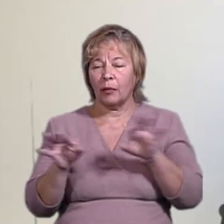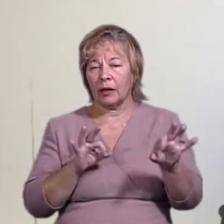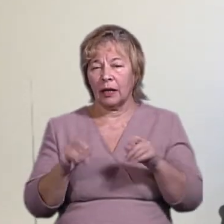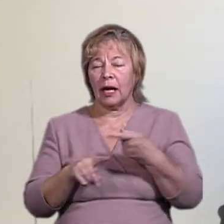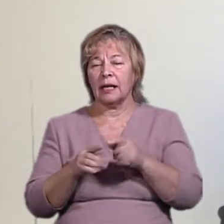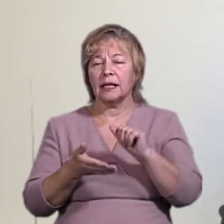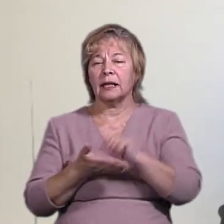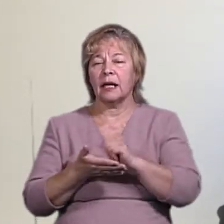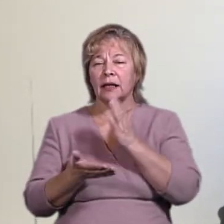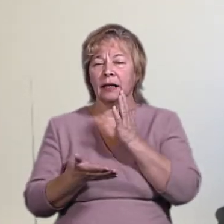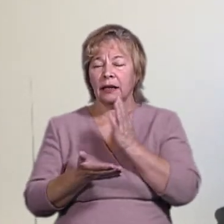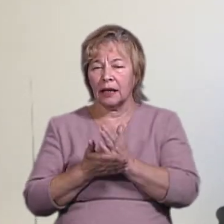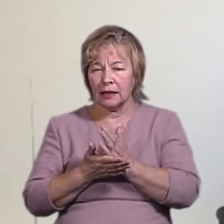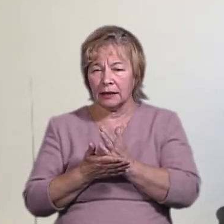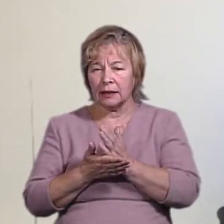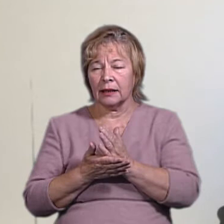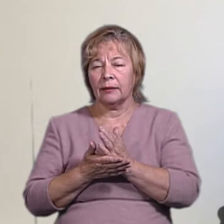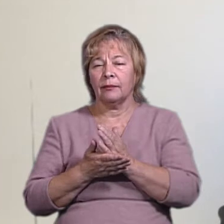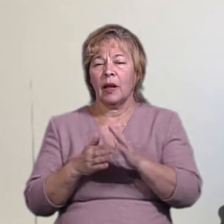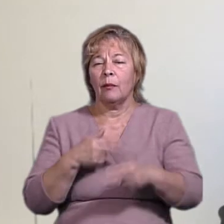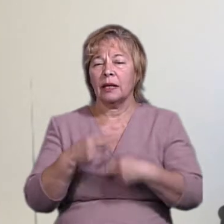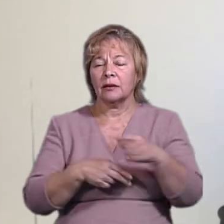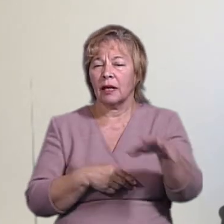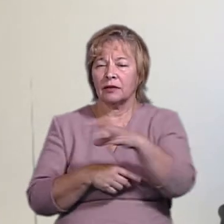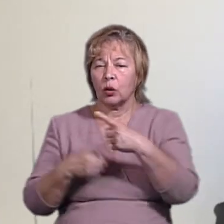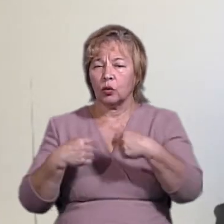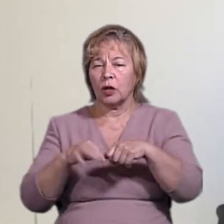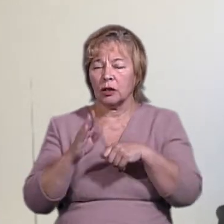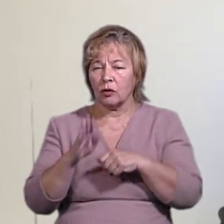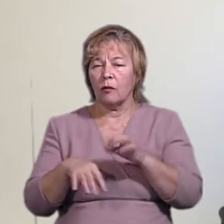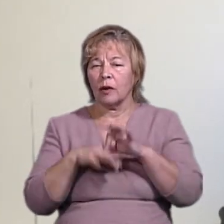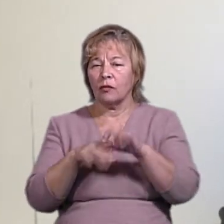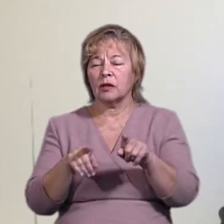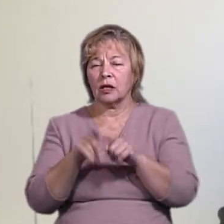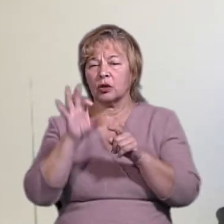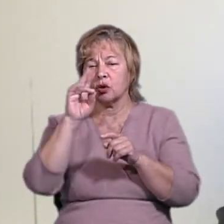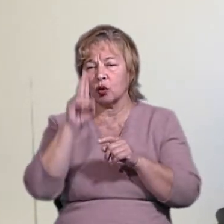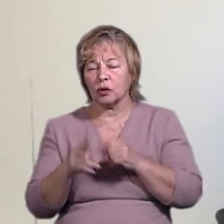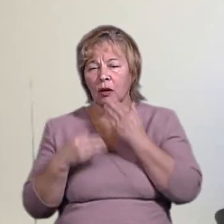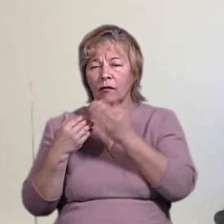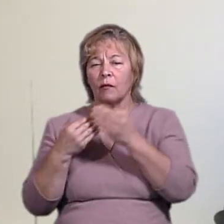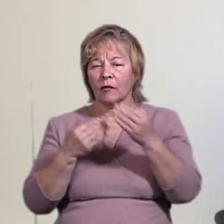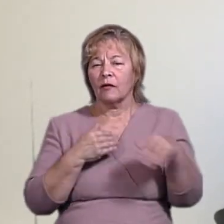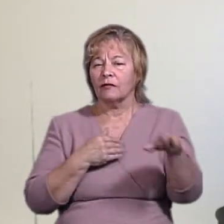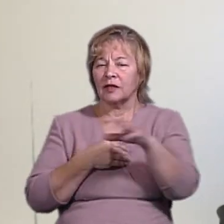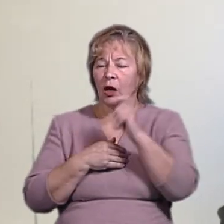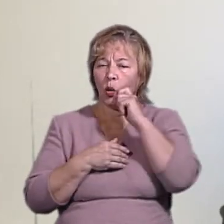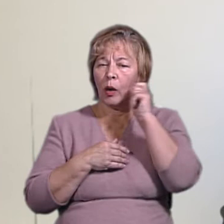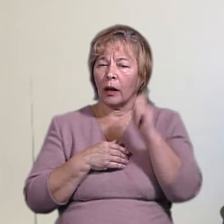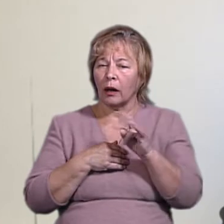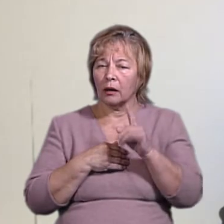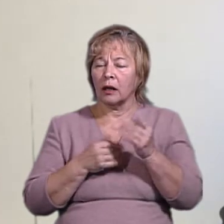Ці дані є репрезентативні для всіх дільниць. Так само, як проводиться соціологічне опитування в межах всієї країни,